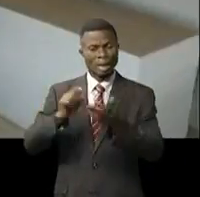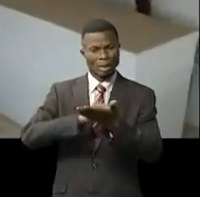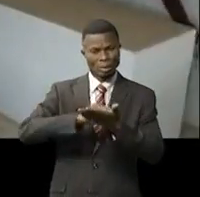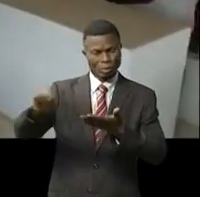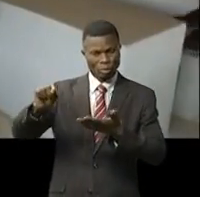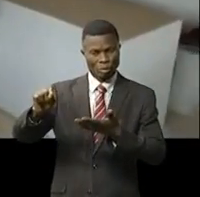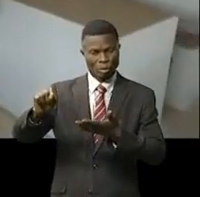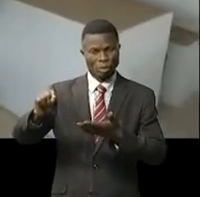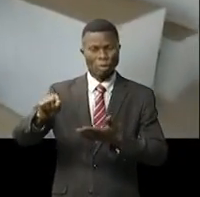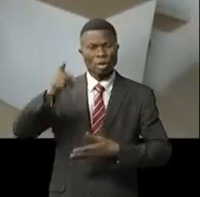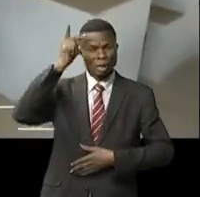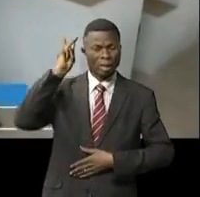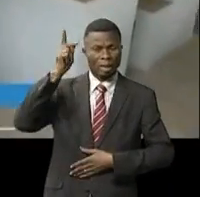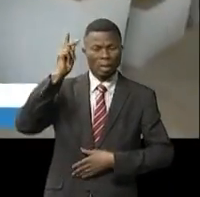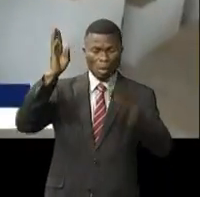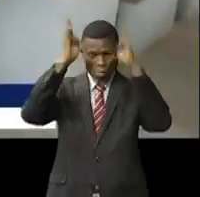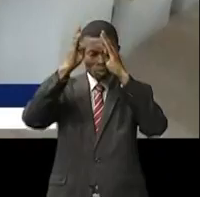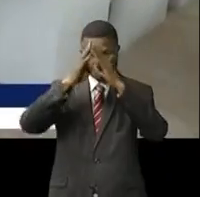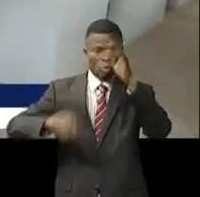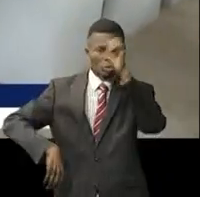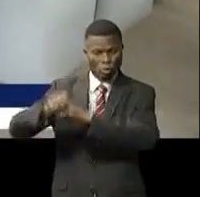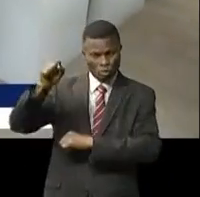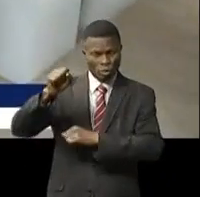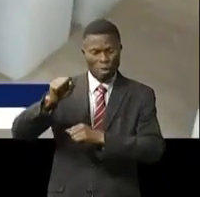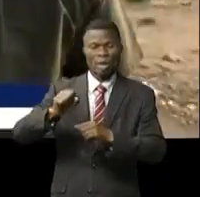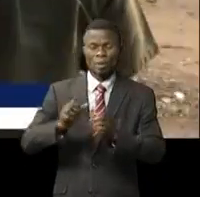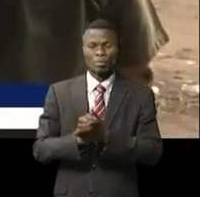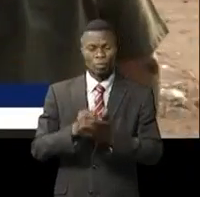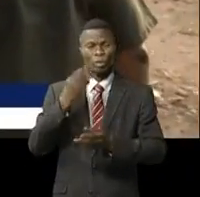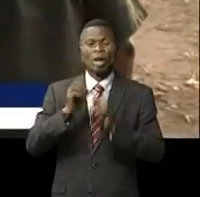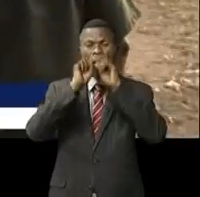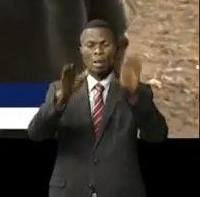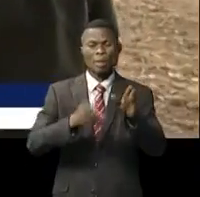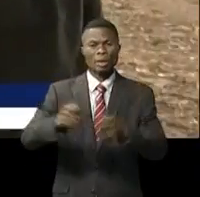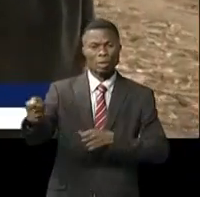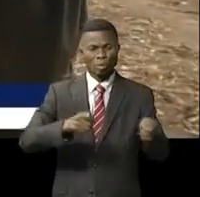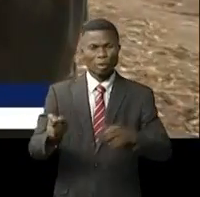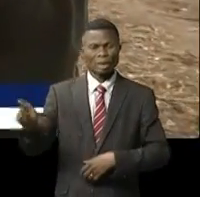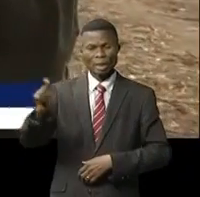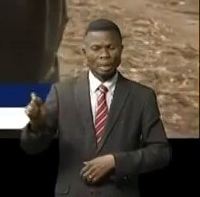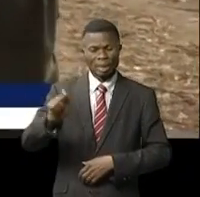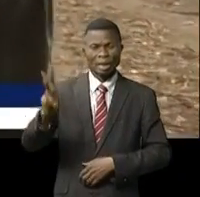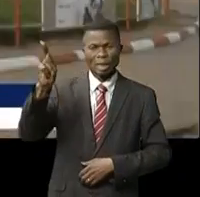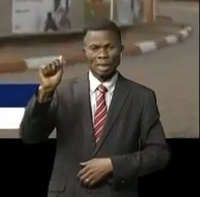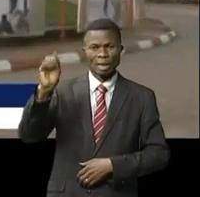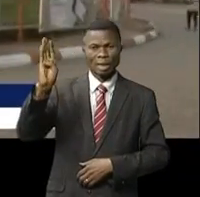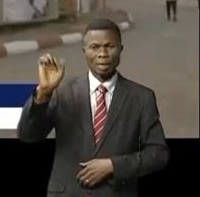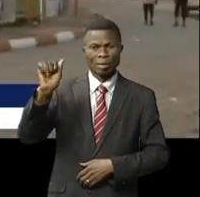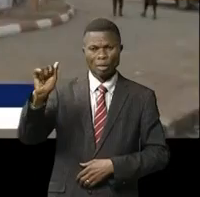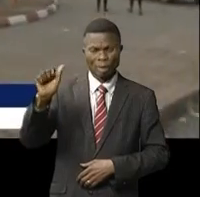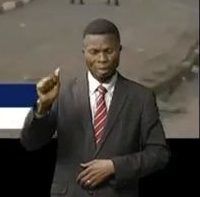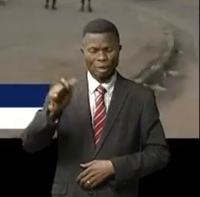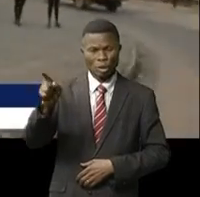par le régime de feu Maréchal Mobutu. Après avoir inauguré les marchés dans le territoire de Kabea Kamwanga, François